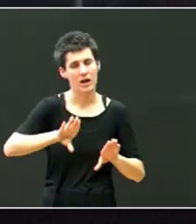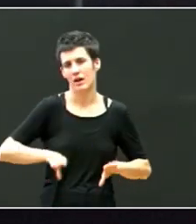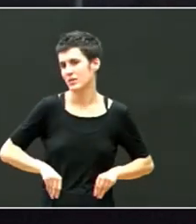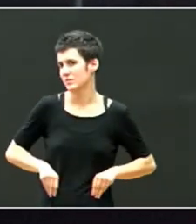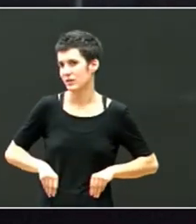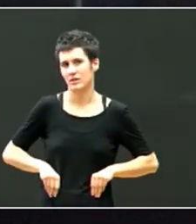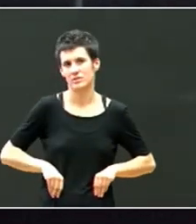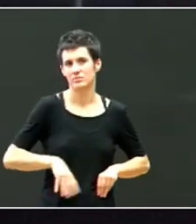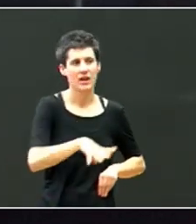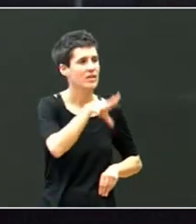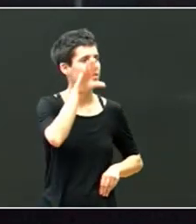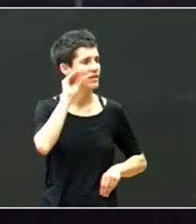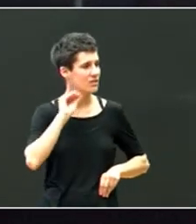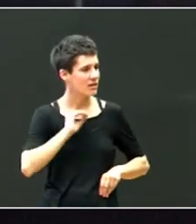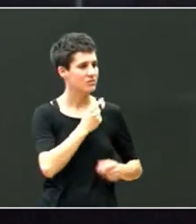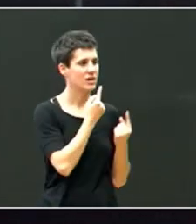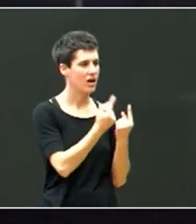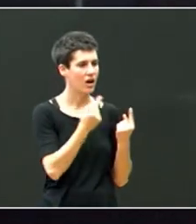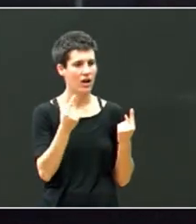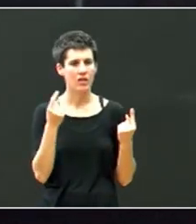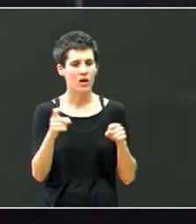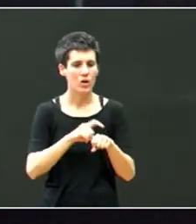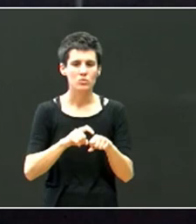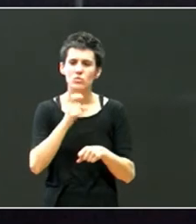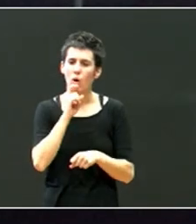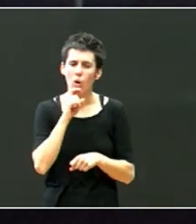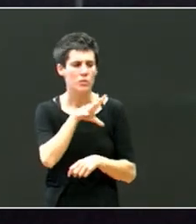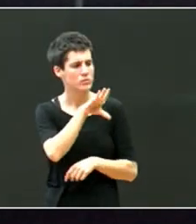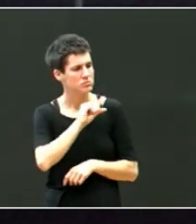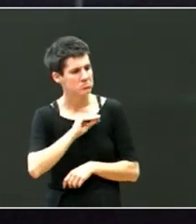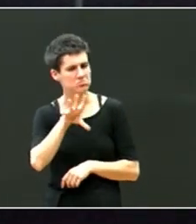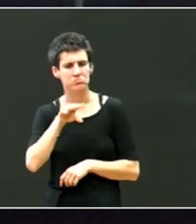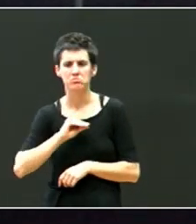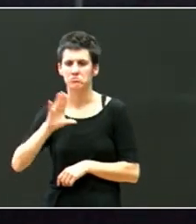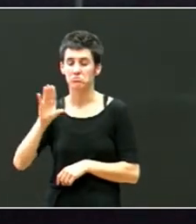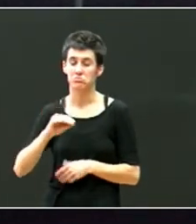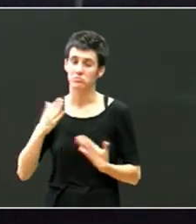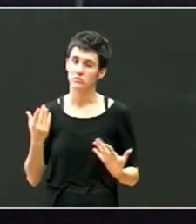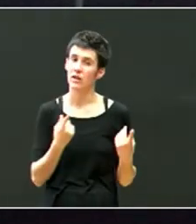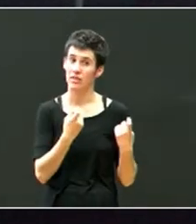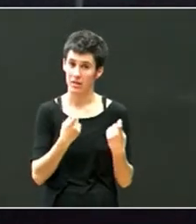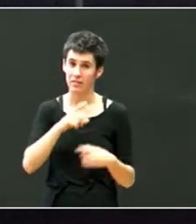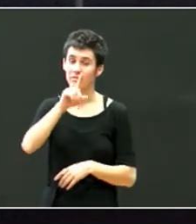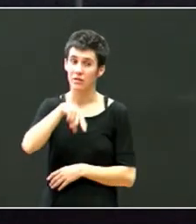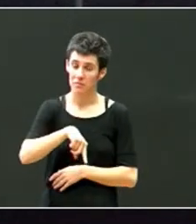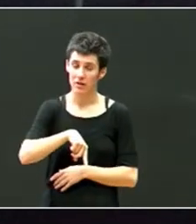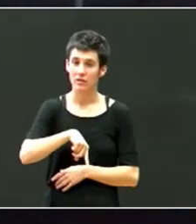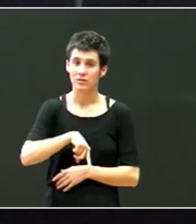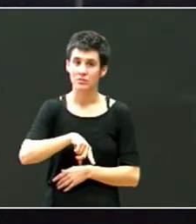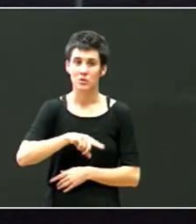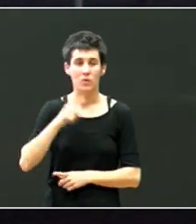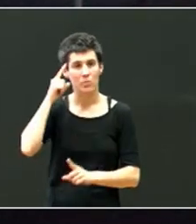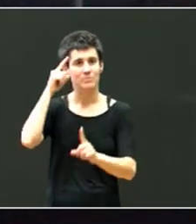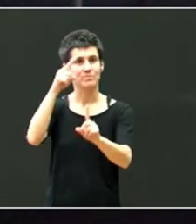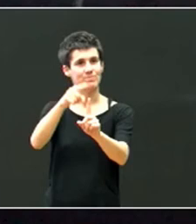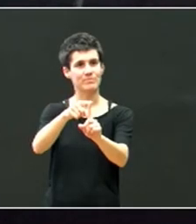ulertzea ikasle hauek zelan dien, eta horrek eskatzen du baitea ere, elburu oso oso oso, iparra